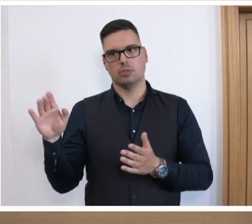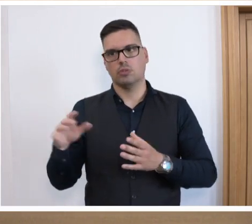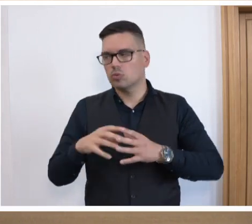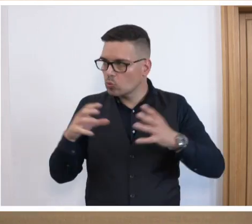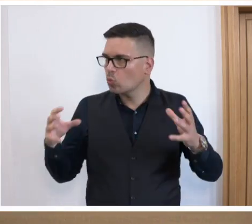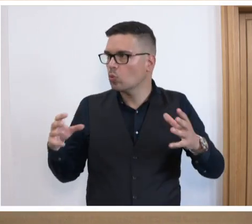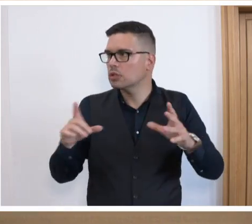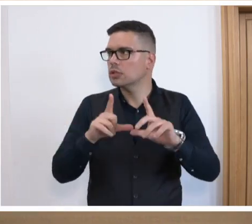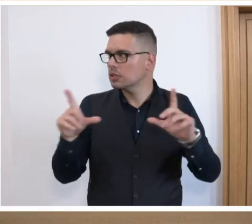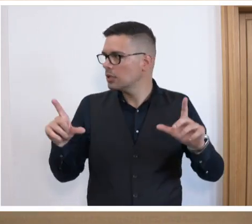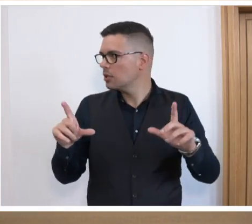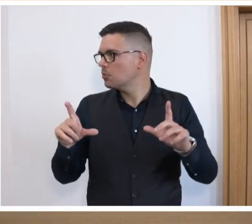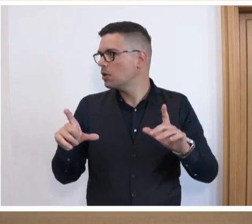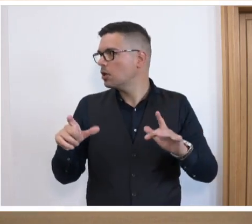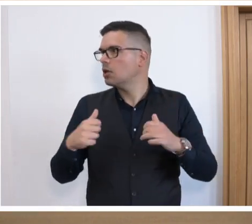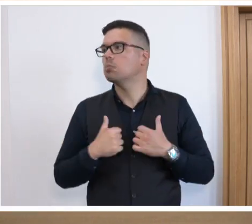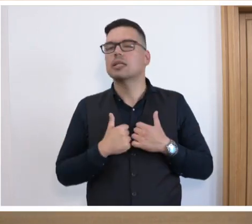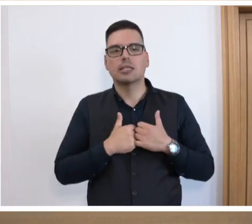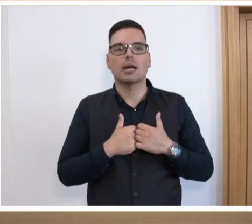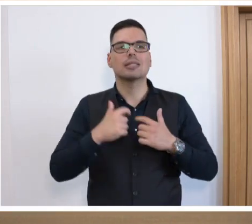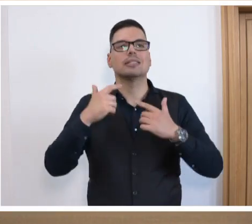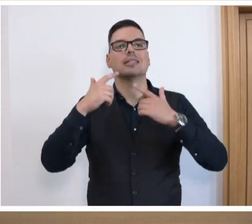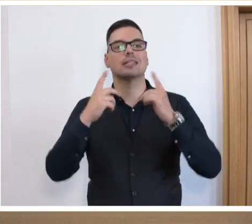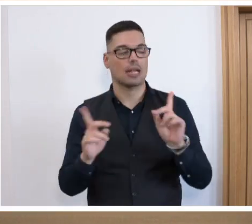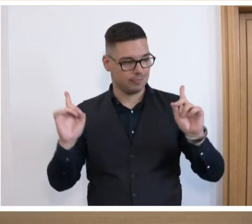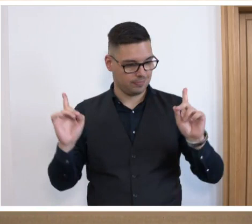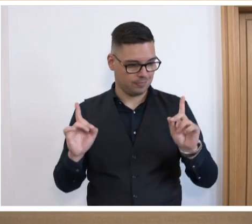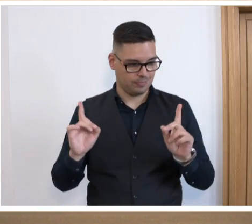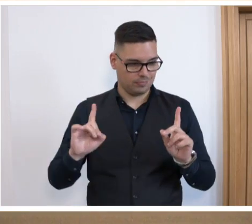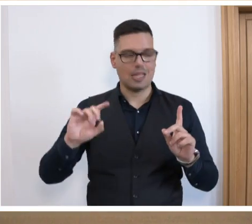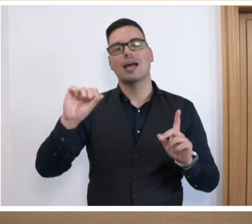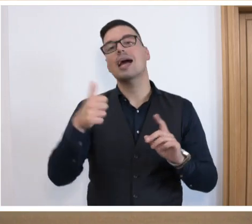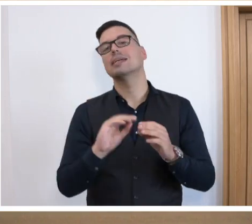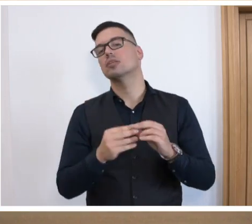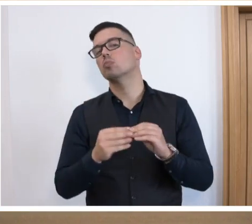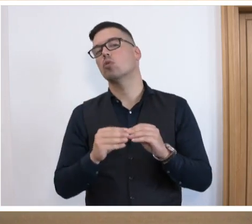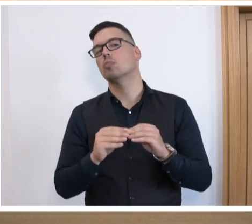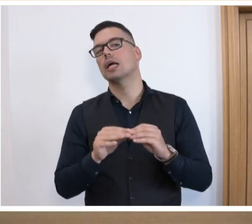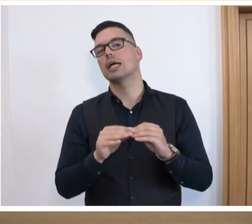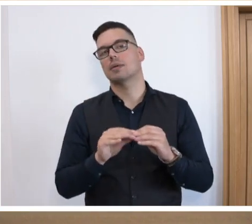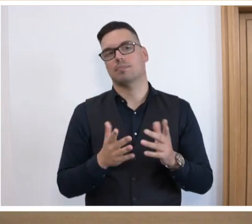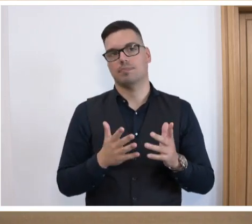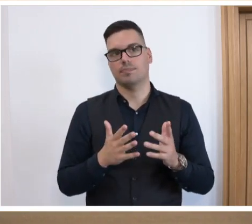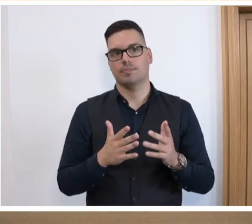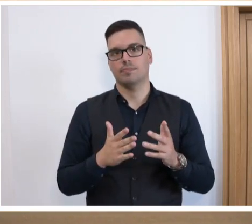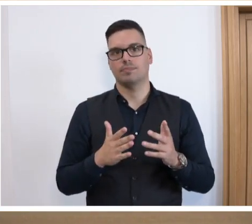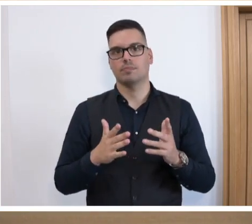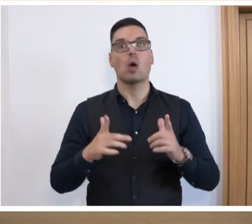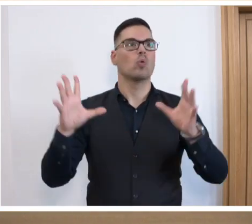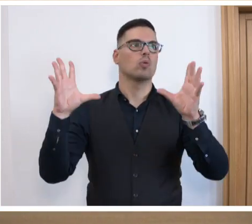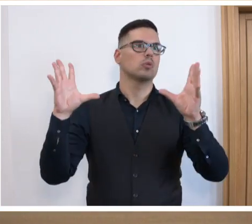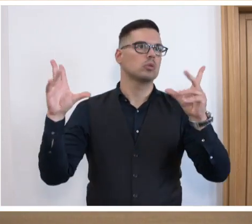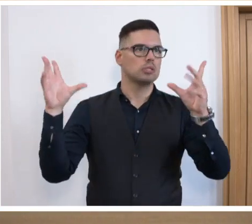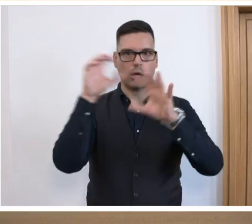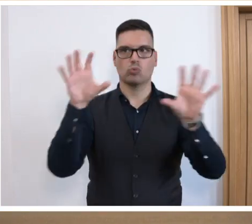das zu thematisieren mitgetragen. Dann ist aber schon das erste problematische Verhalten gekommen. Auch in einer Nacht- und Nebelaktion